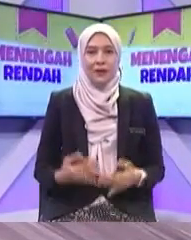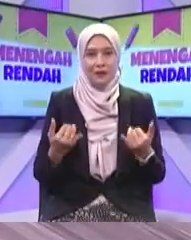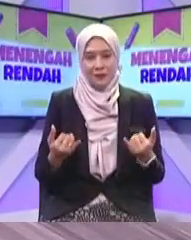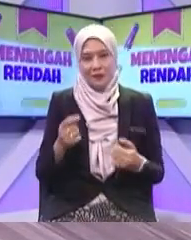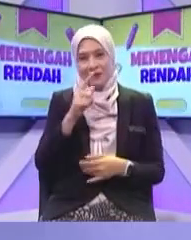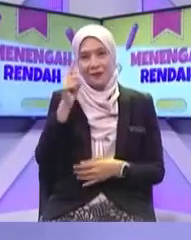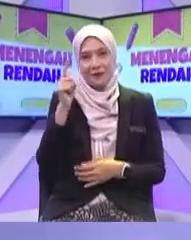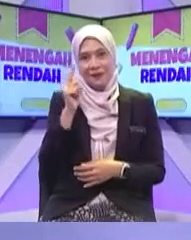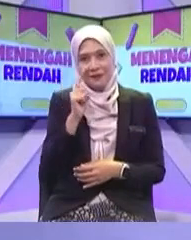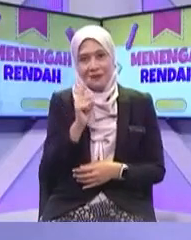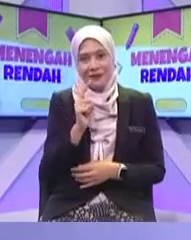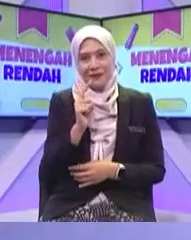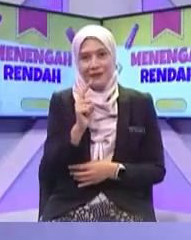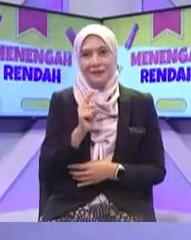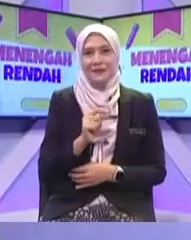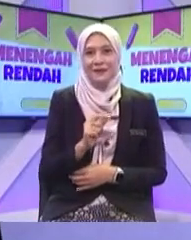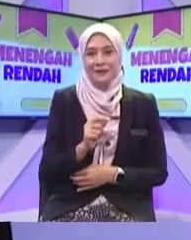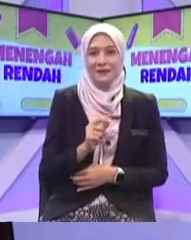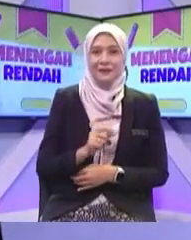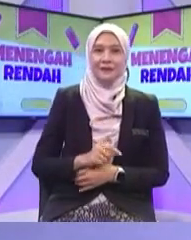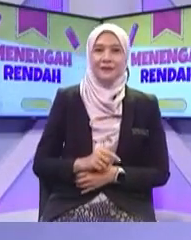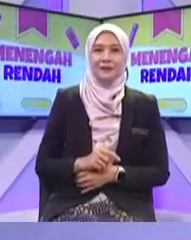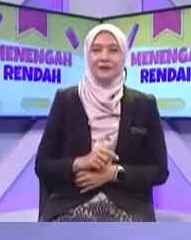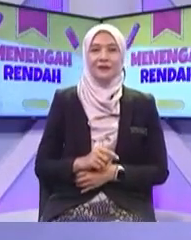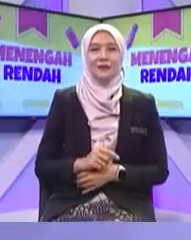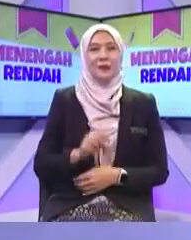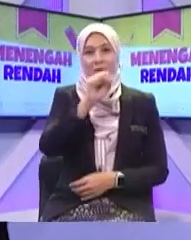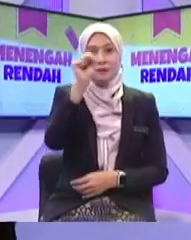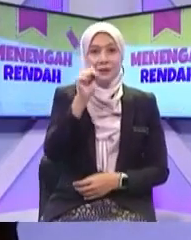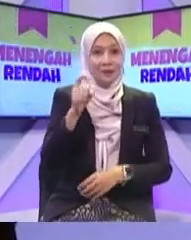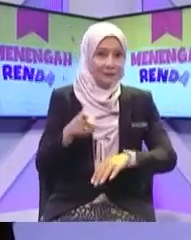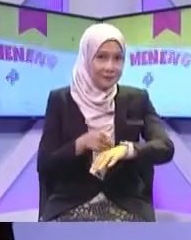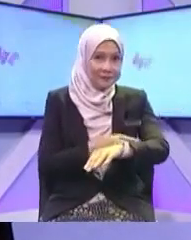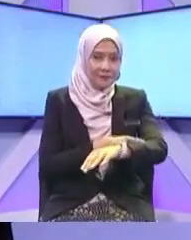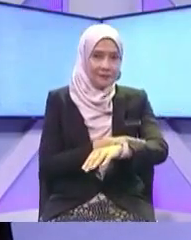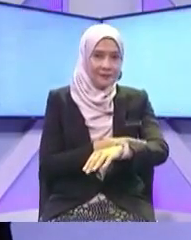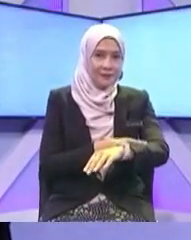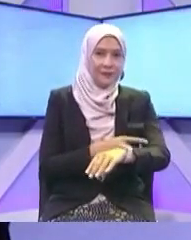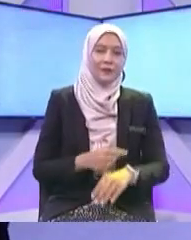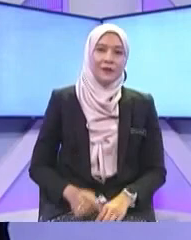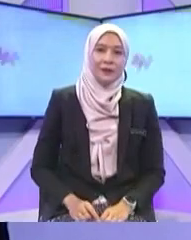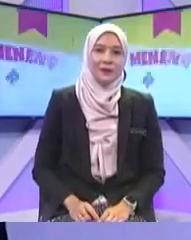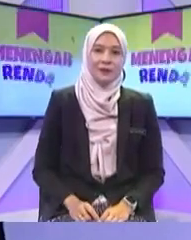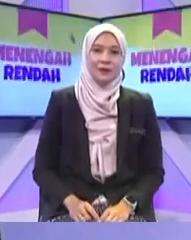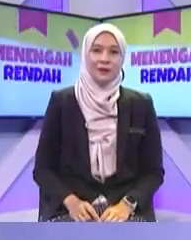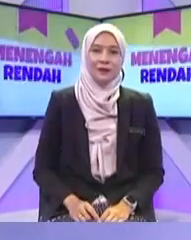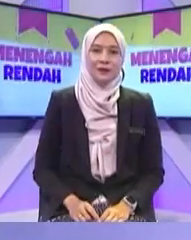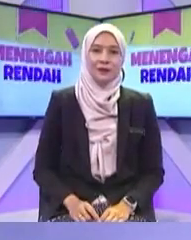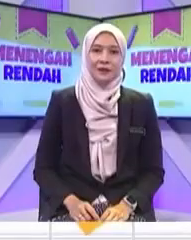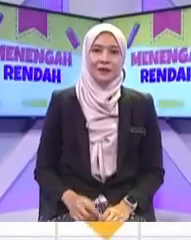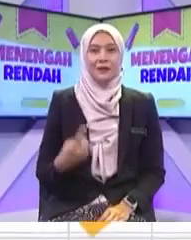lah pula ini panjang sikit soalan ni sebab kita nak perlukan adik Khalif adik Fahim dan